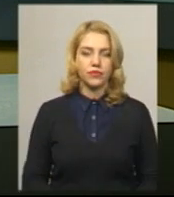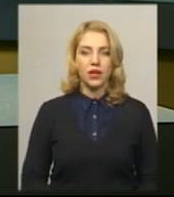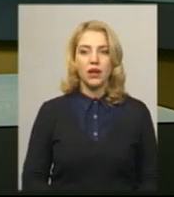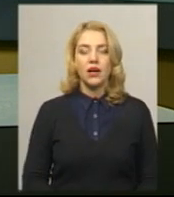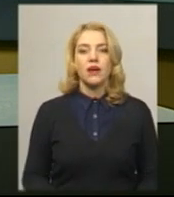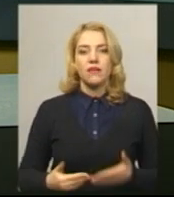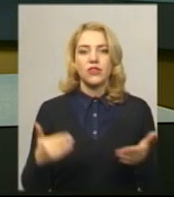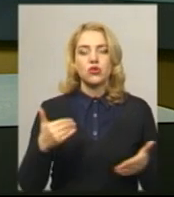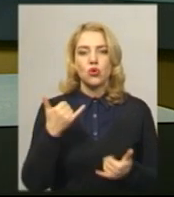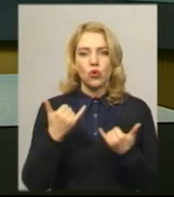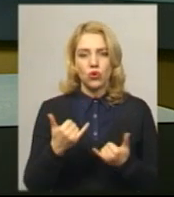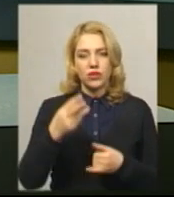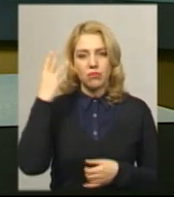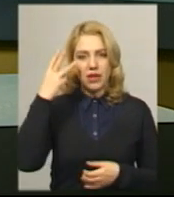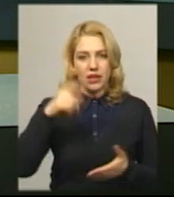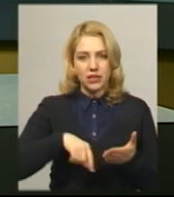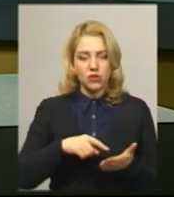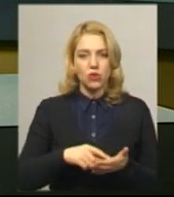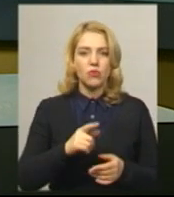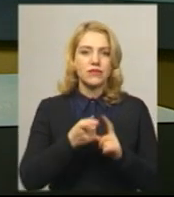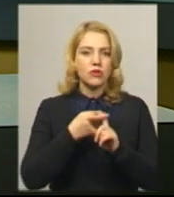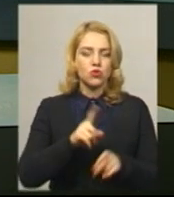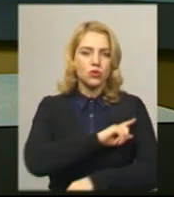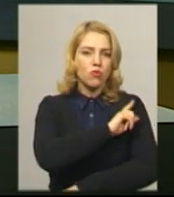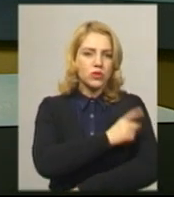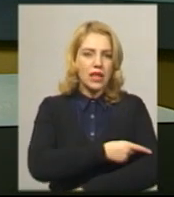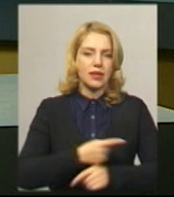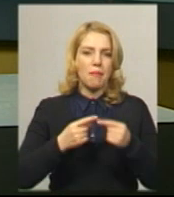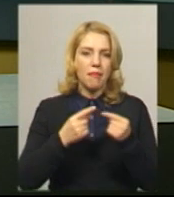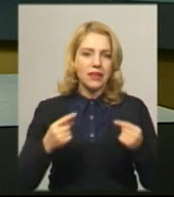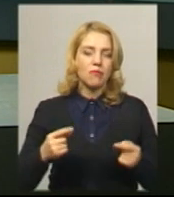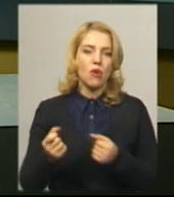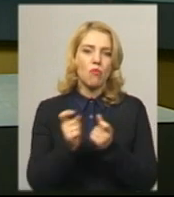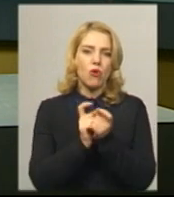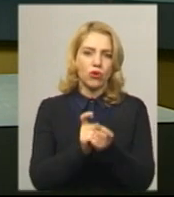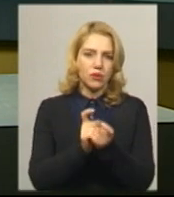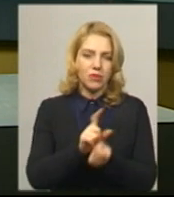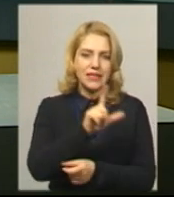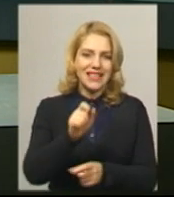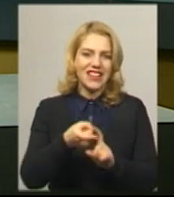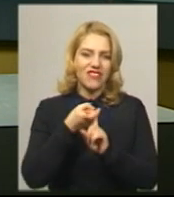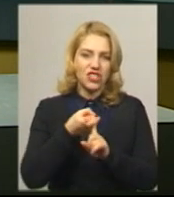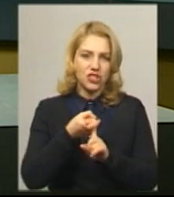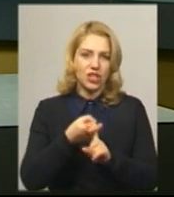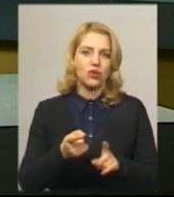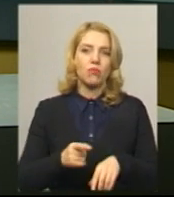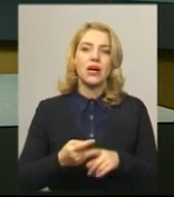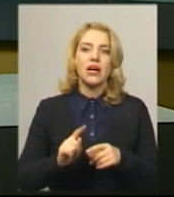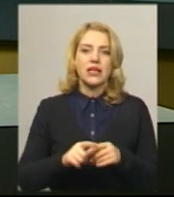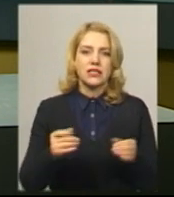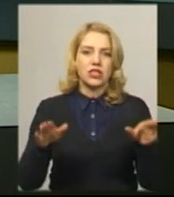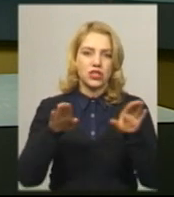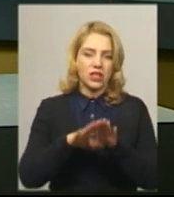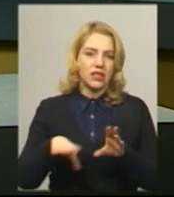Відсьогодні у Хмельницькому зв'язку із посиленими методами боротьби з інфекційними захворюваннями зачинили усі магазини та ринки, крім